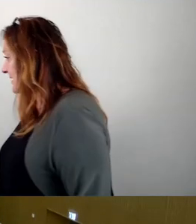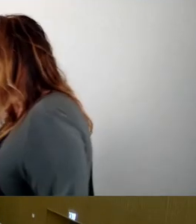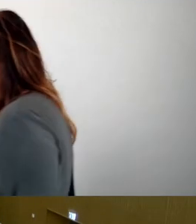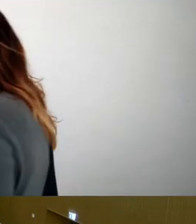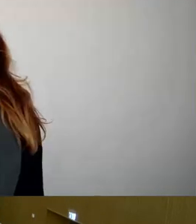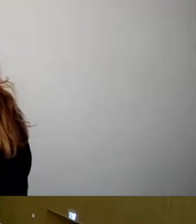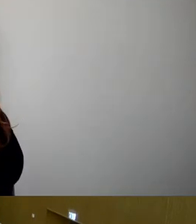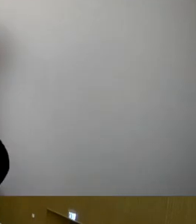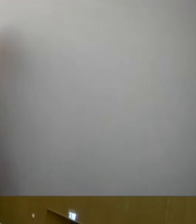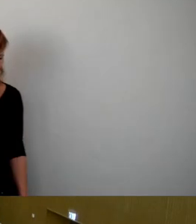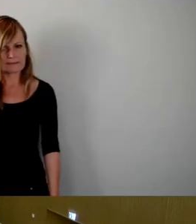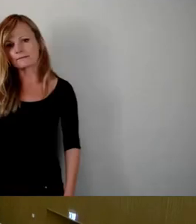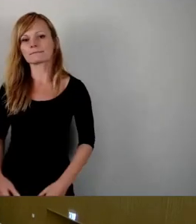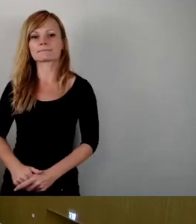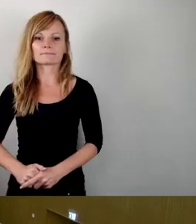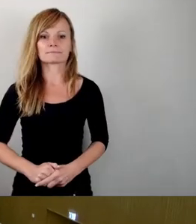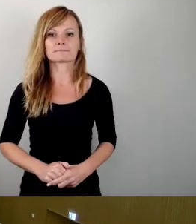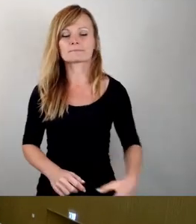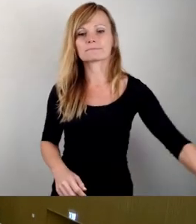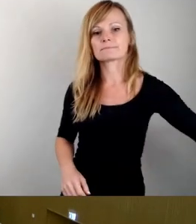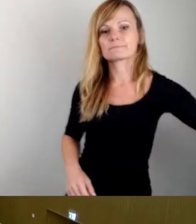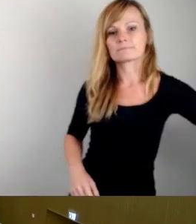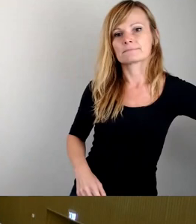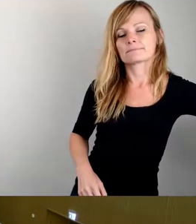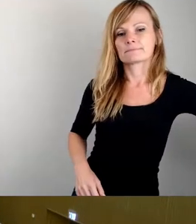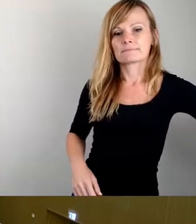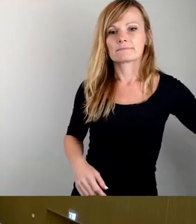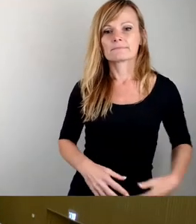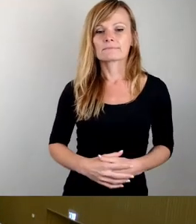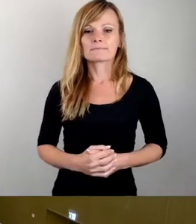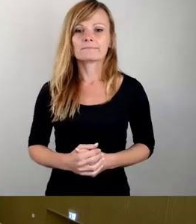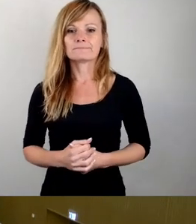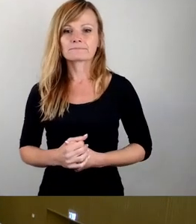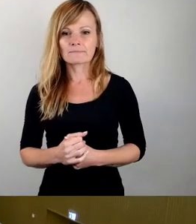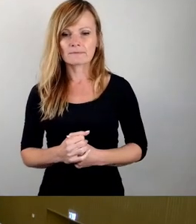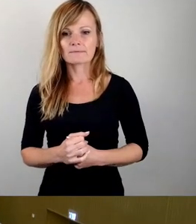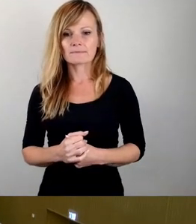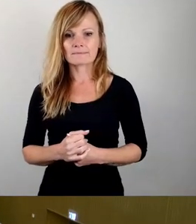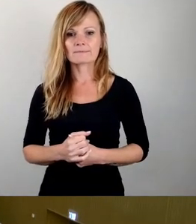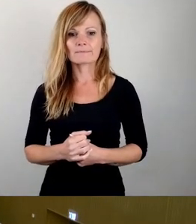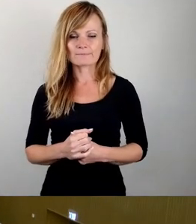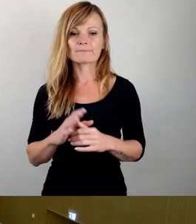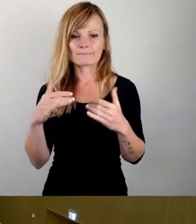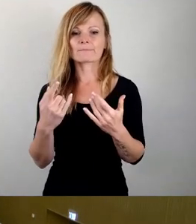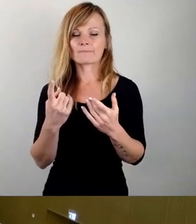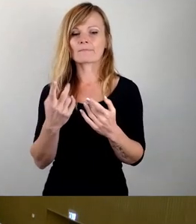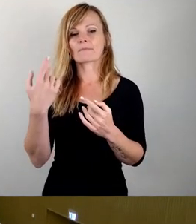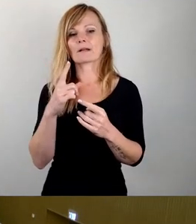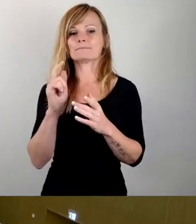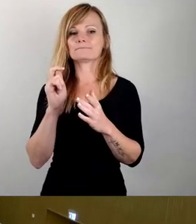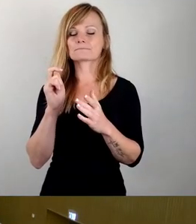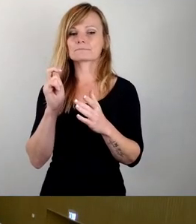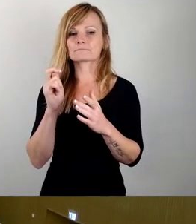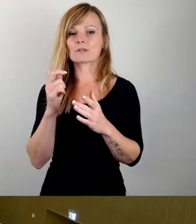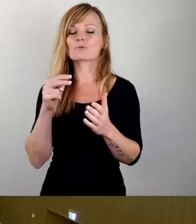Standort in Gorbitz, Kapellenweg und die Containerunterkunft, hätte ich gern noch mal eine Aussage von Frau Dr. Kaufmann als zuständiger Bürgermeisterin.